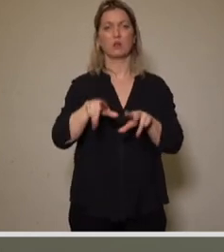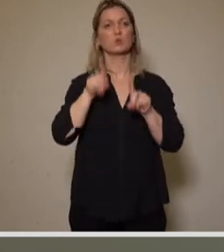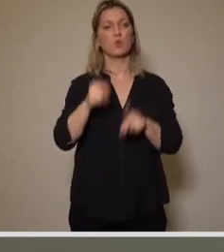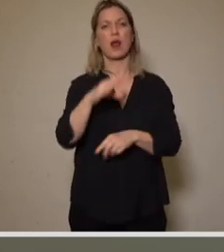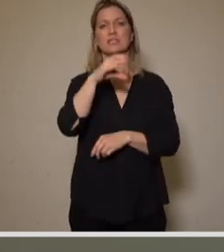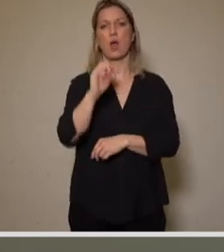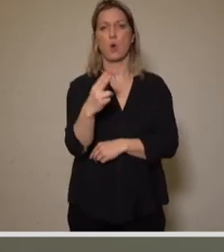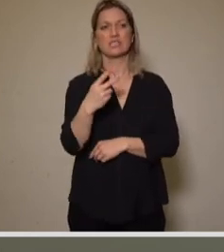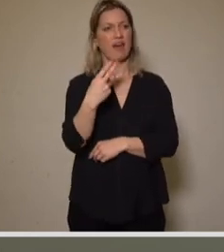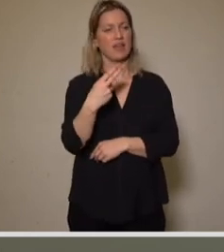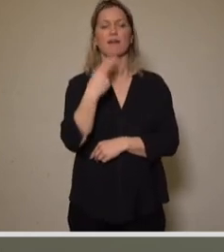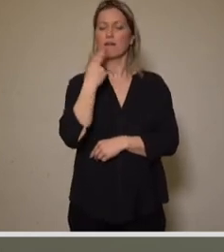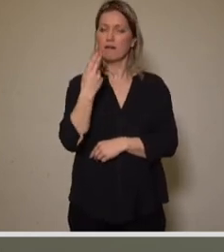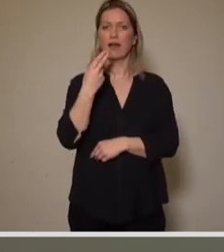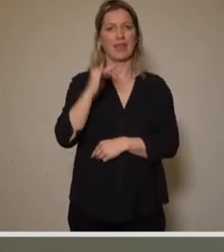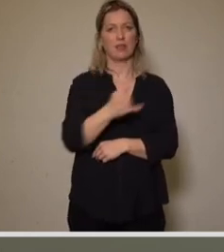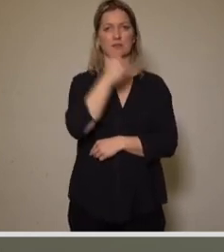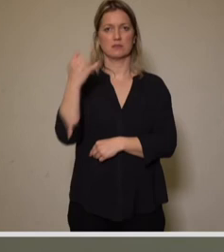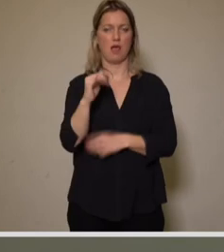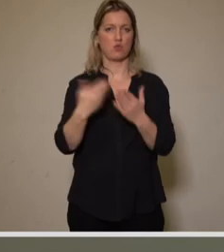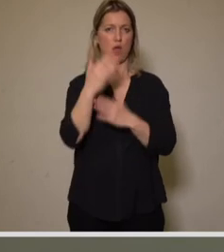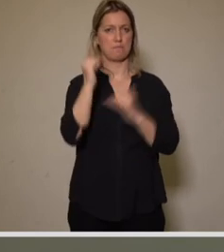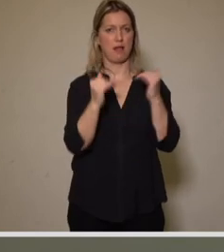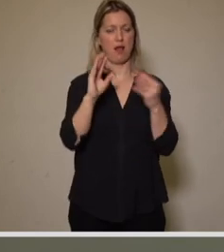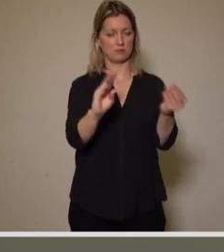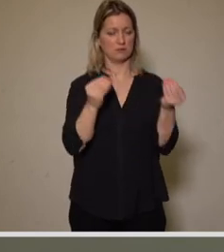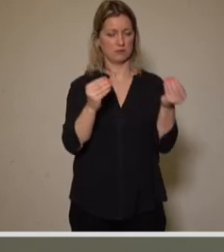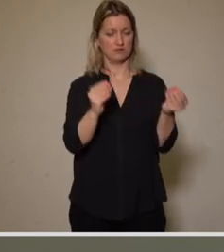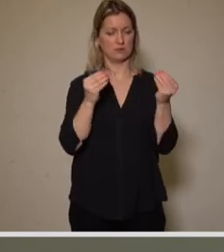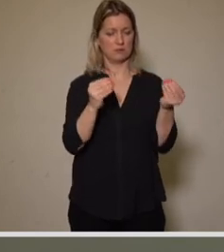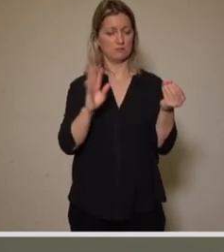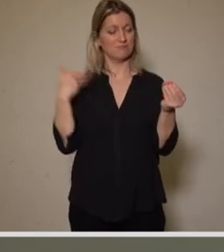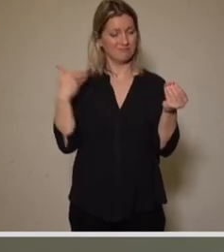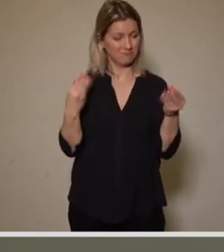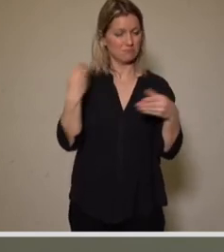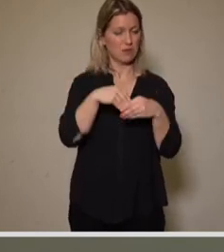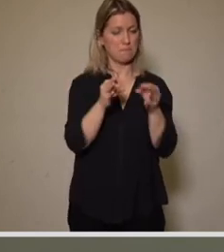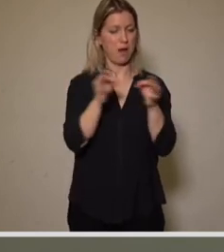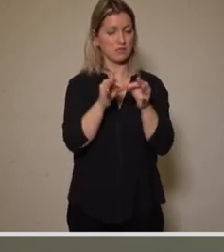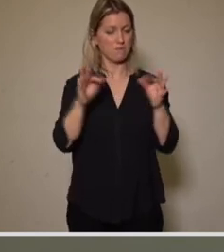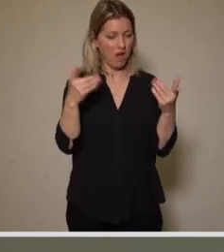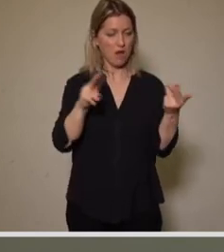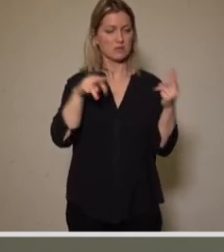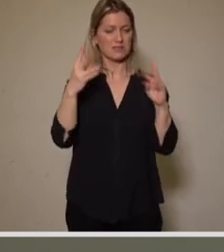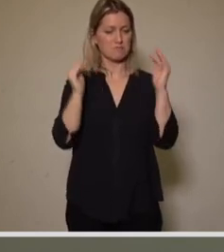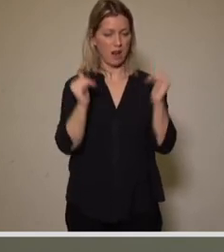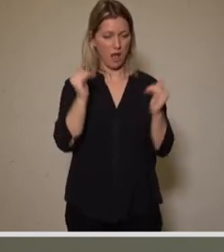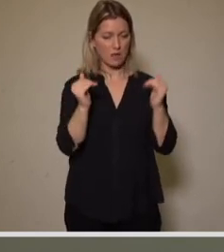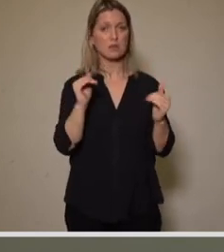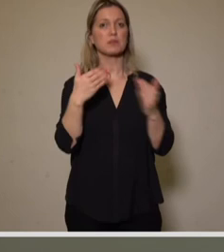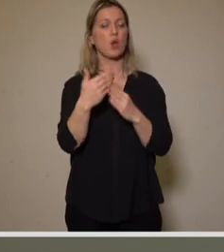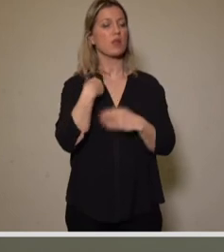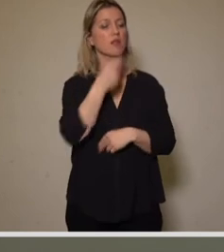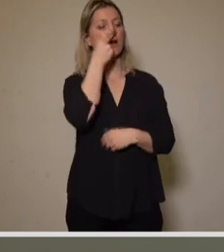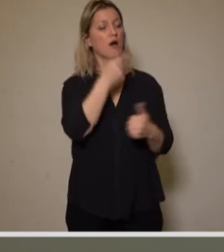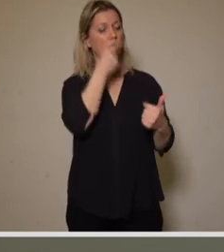vorzulegen hat, inklusive der Maßnahmen, die getroffen wurden, sodass wir, wenn man so will, auf Sicht fahren können,